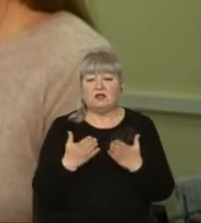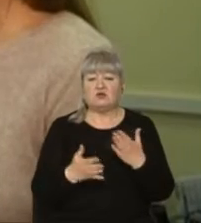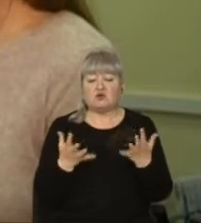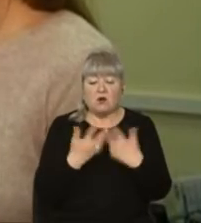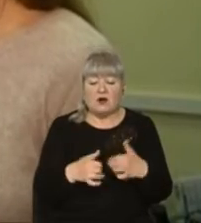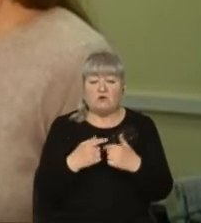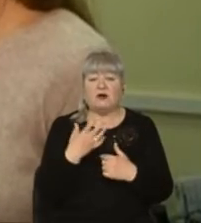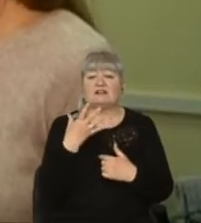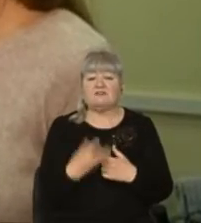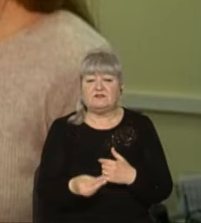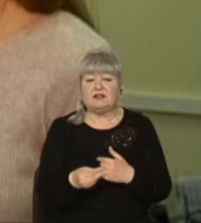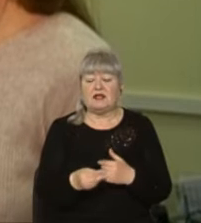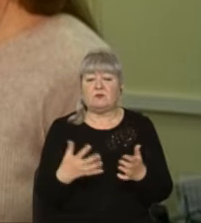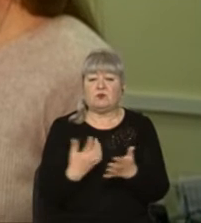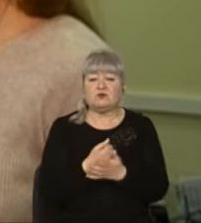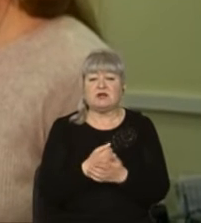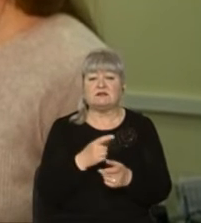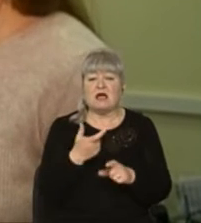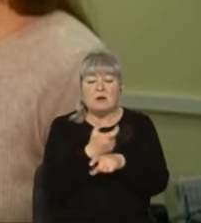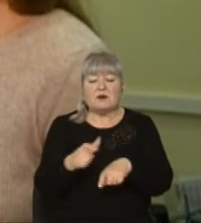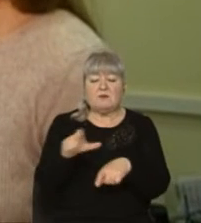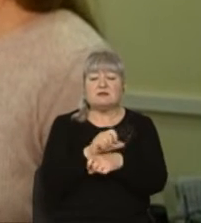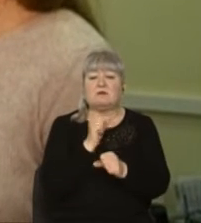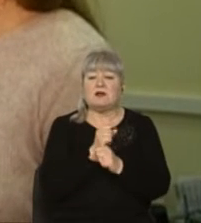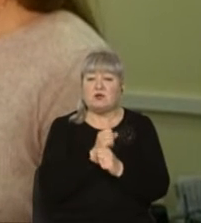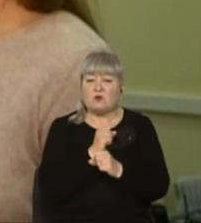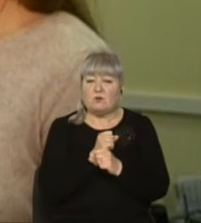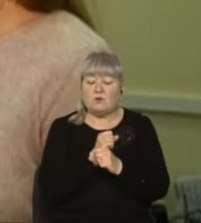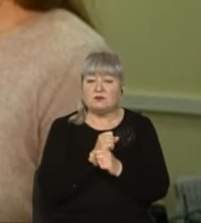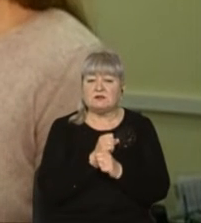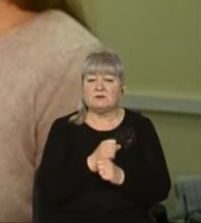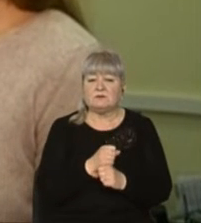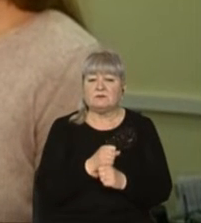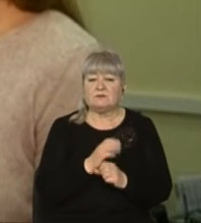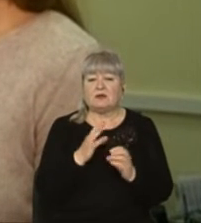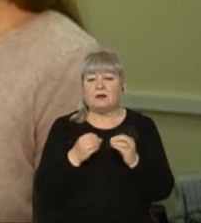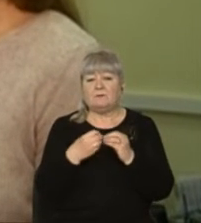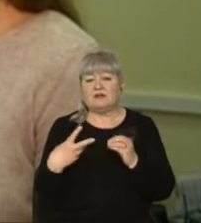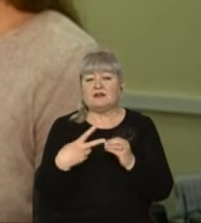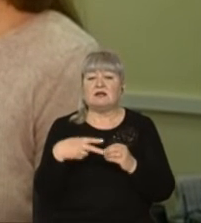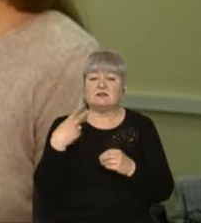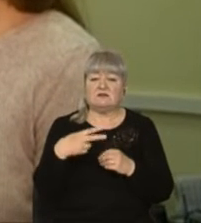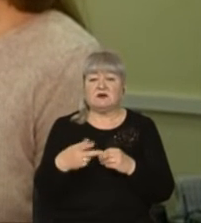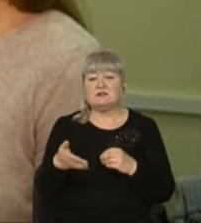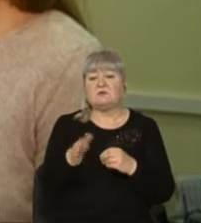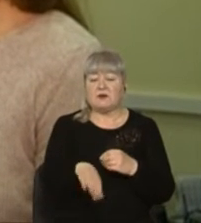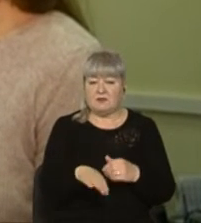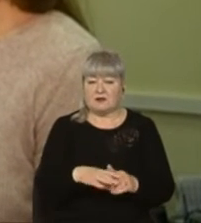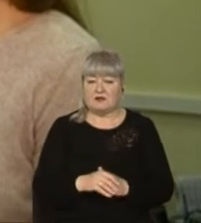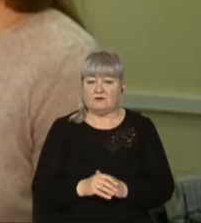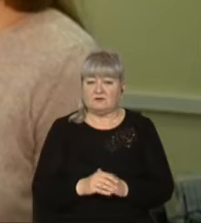надрукувати при максимальній роботі, якщо ти тільки друкуєш, то тільки 15-20 примірників